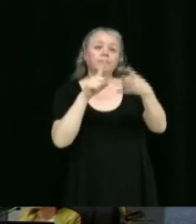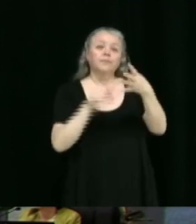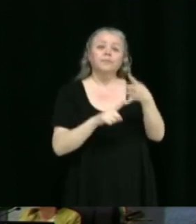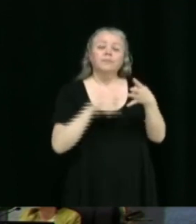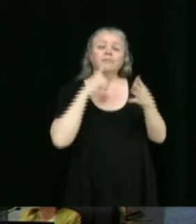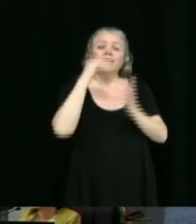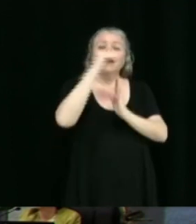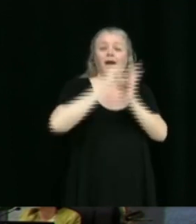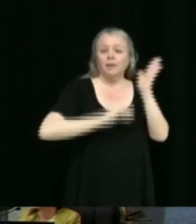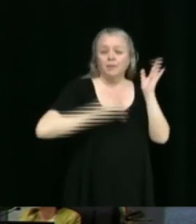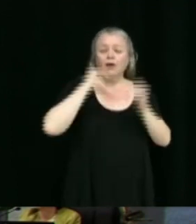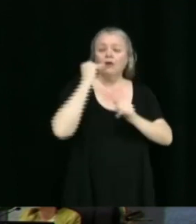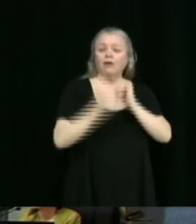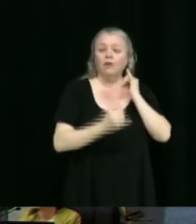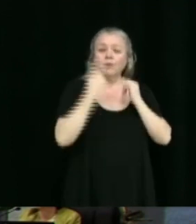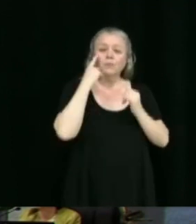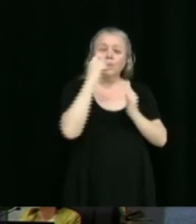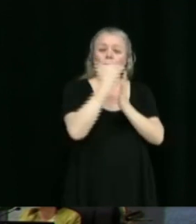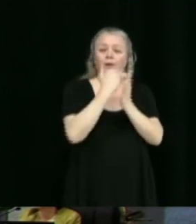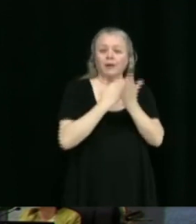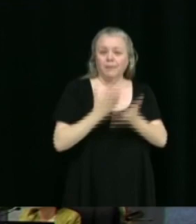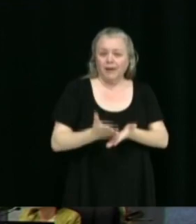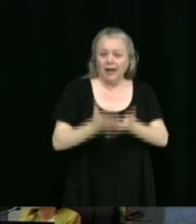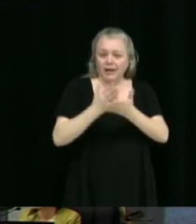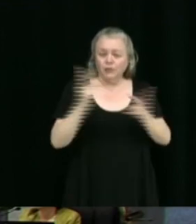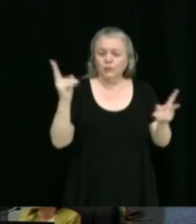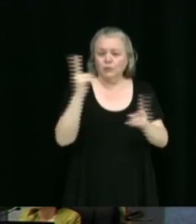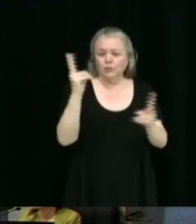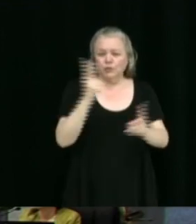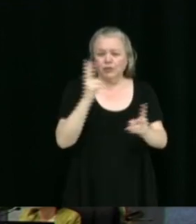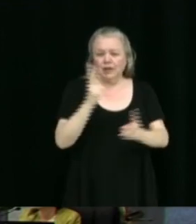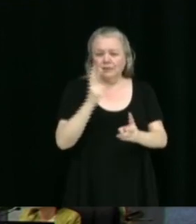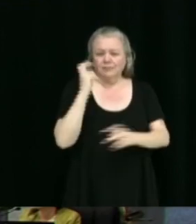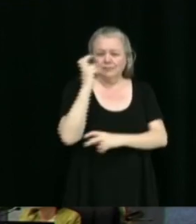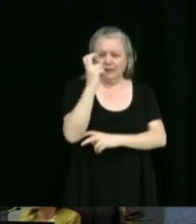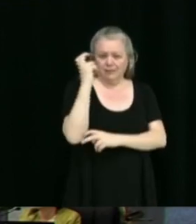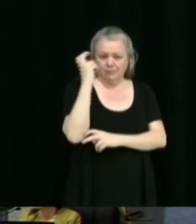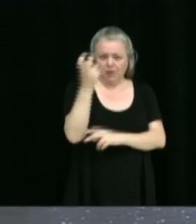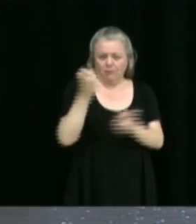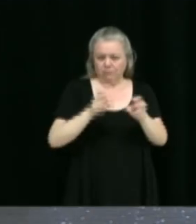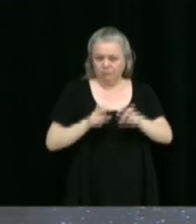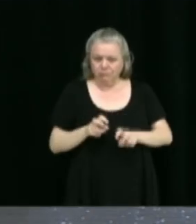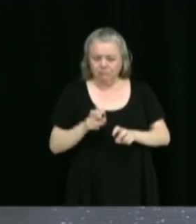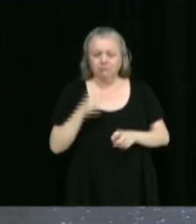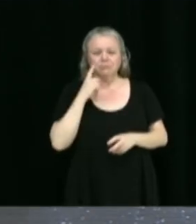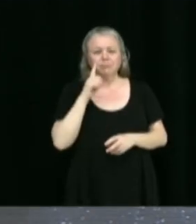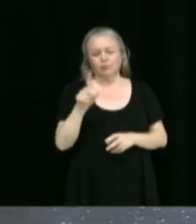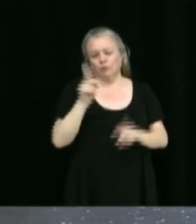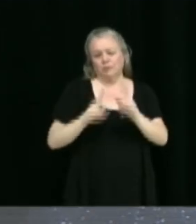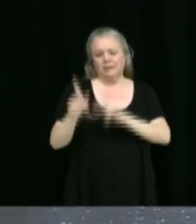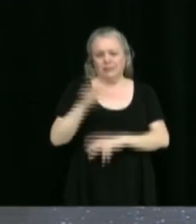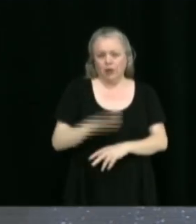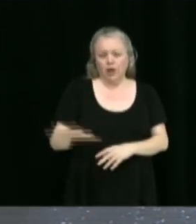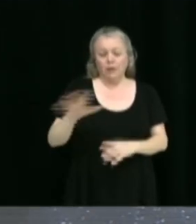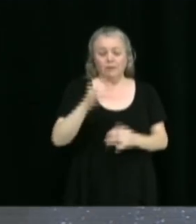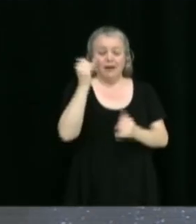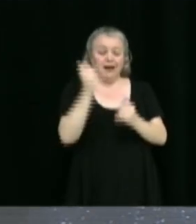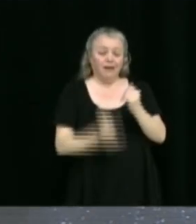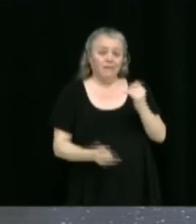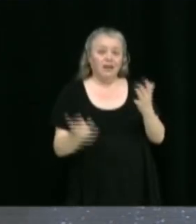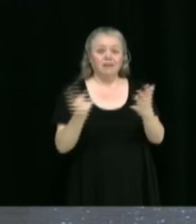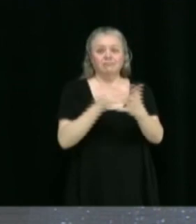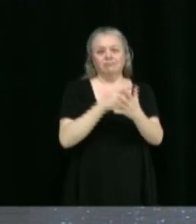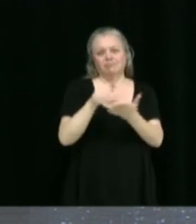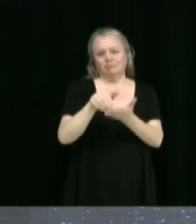d'aide d'urgence au transport collectif des personnes, et enfin, le congédiement d'un employé. Parfait. Est-ce que ça va? Patrick